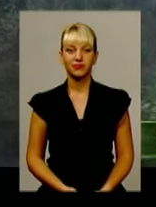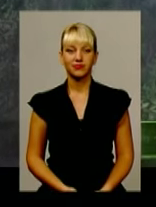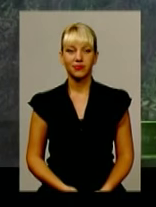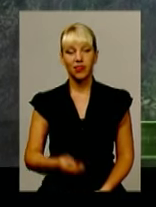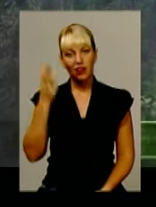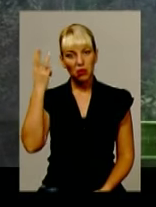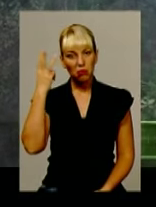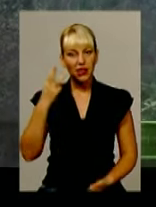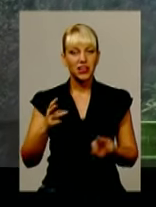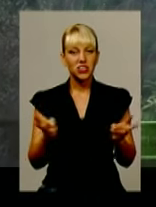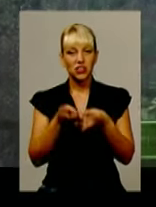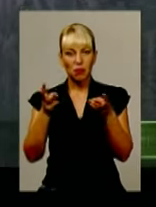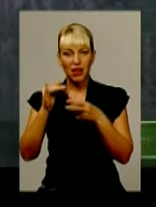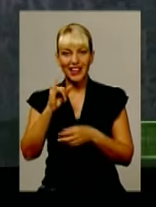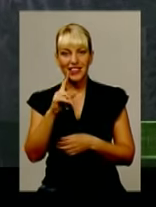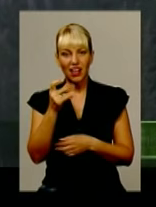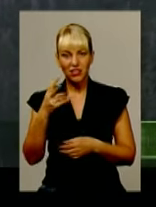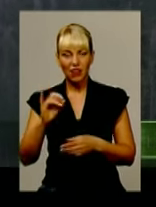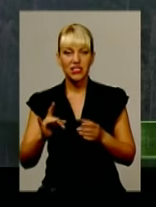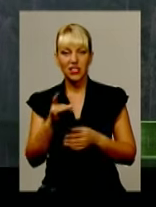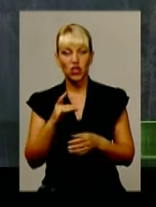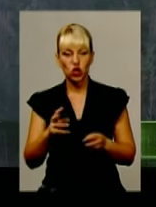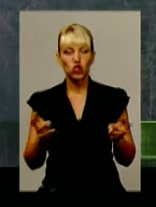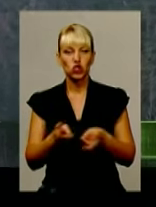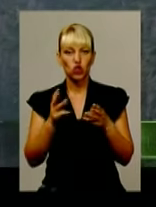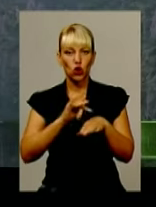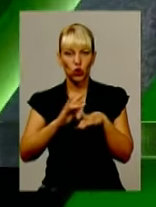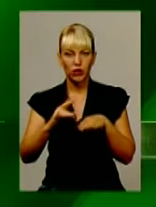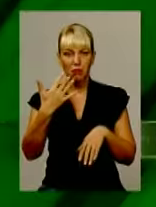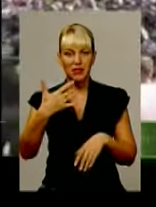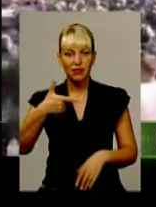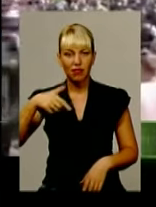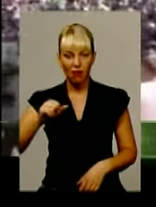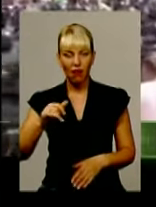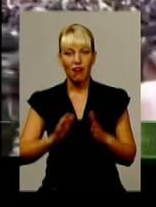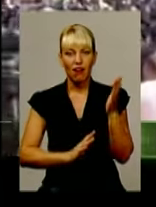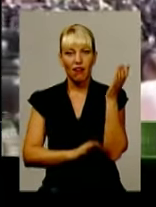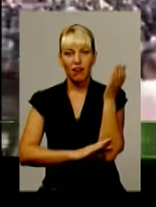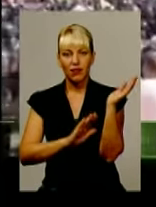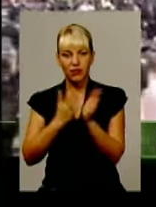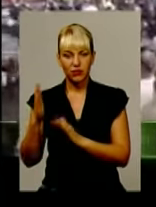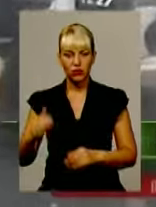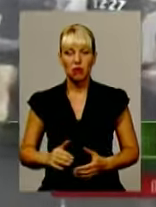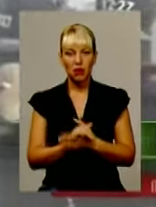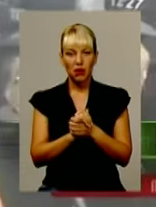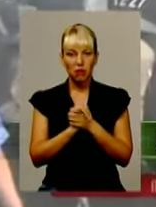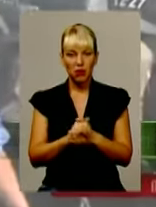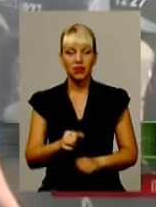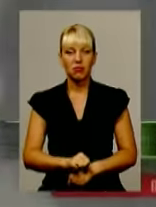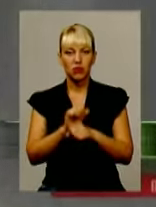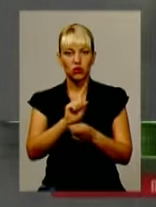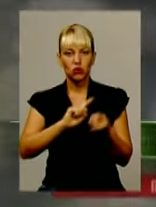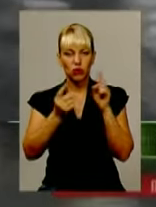Хмельниччина палає. В Ізяславському районі згоріло майже 50 гектарів лісу. Мирний мітинг, що переріс у криваві сутички.